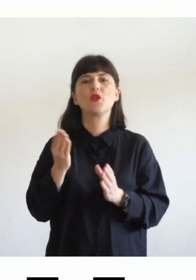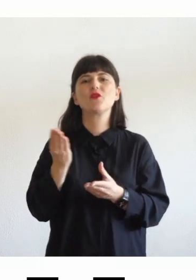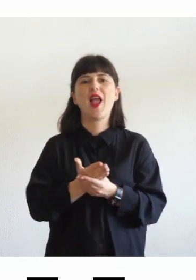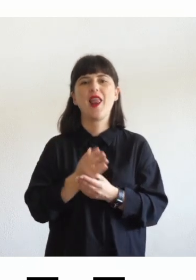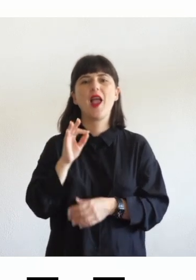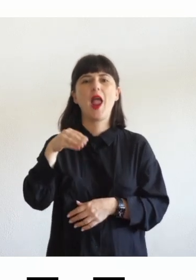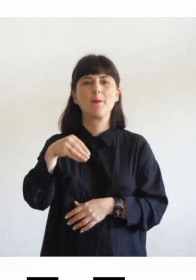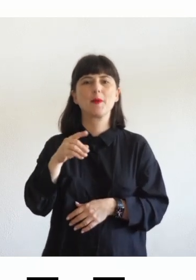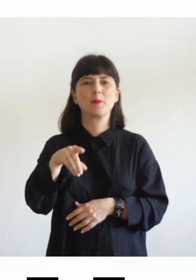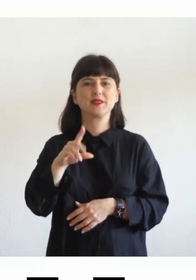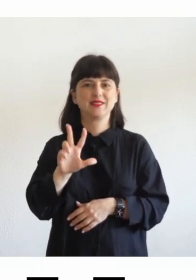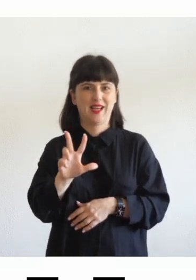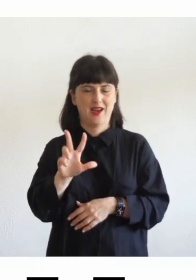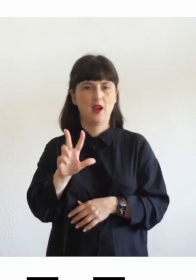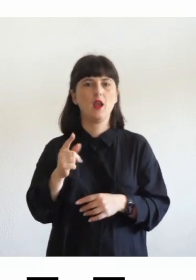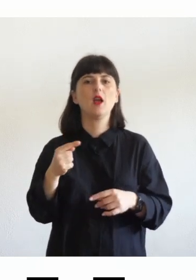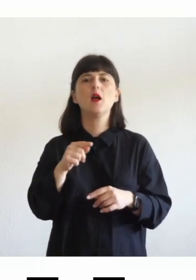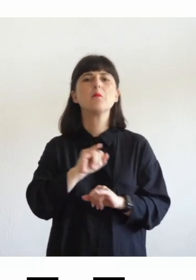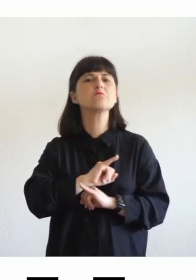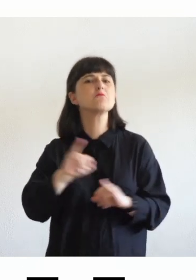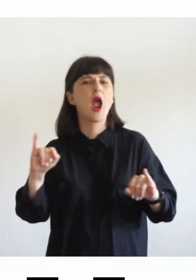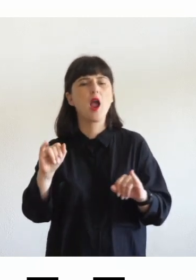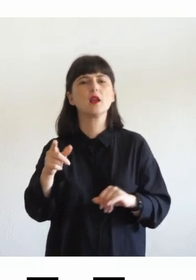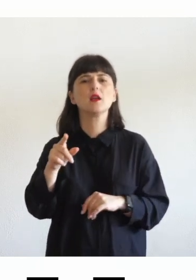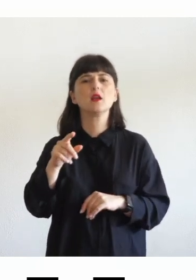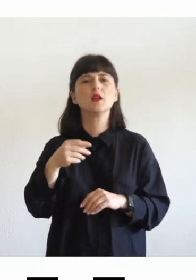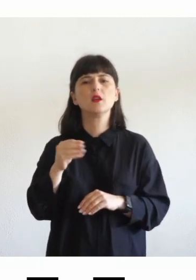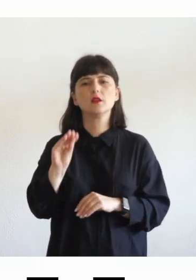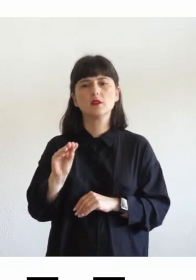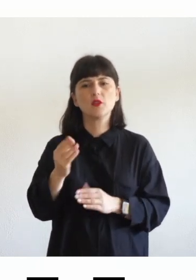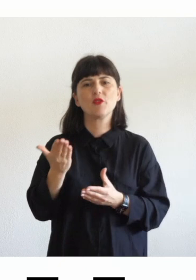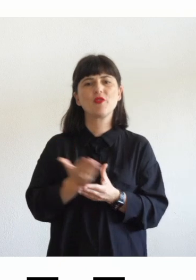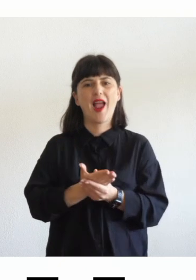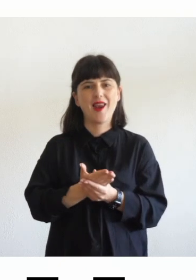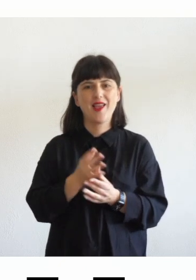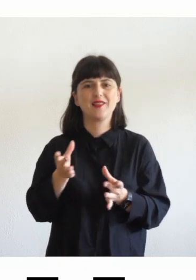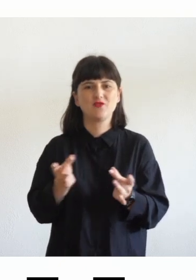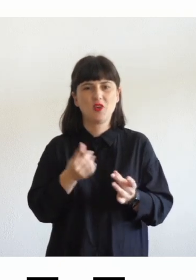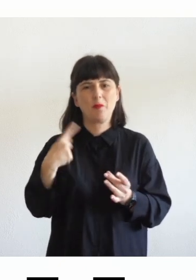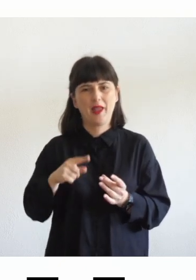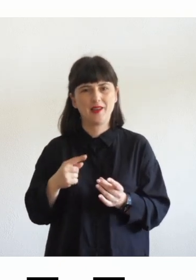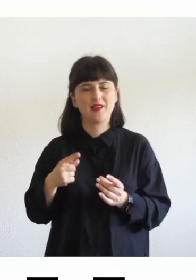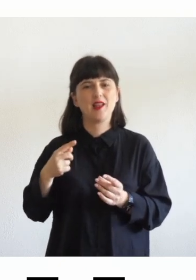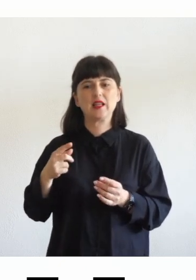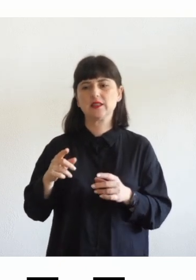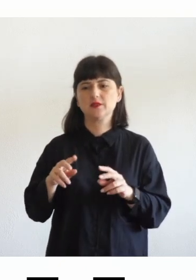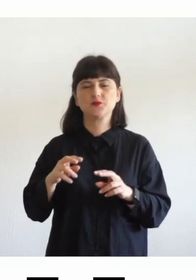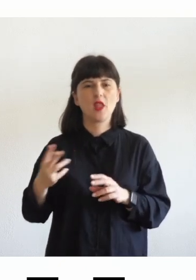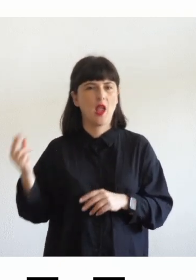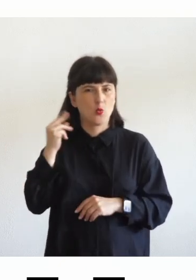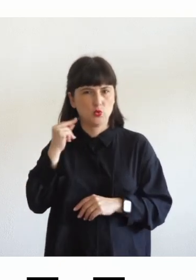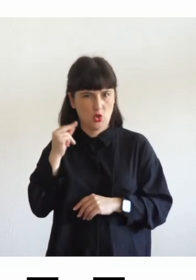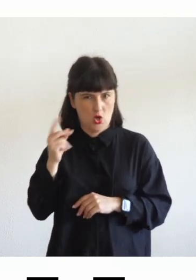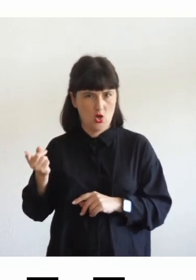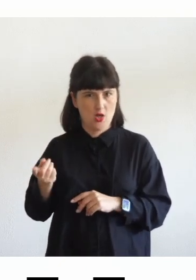il file leggibile con la sintesi vocale il file digitale ogni volta in ogni scuola in cui mi sono trovata